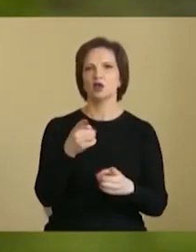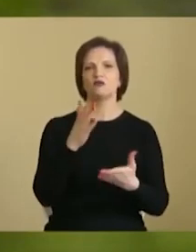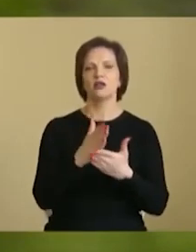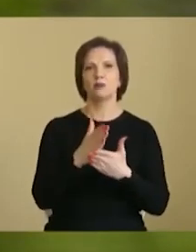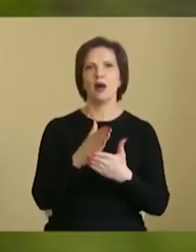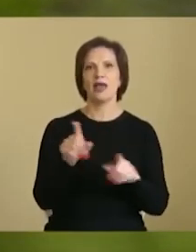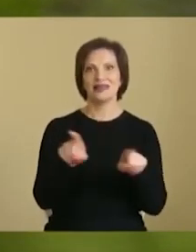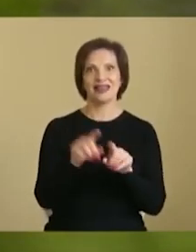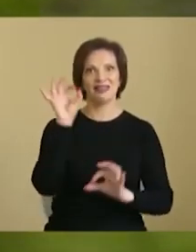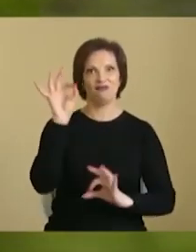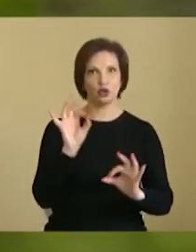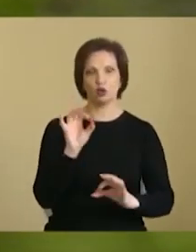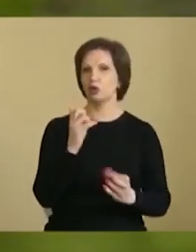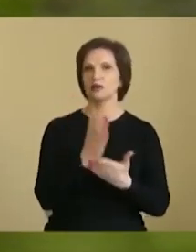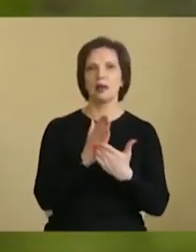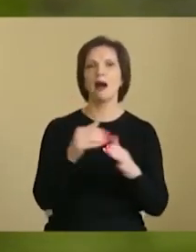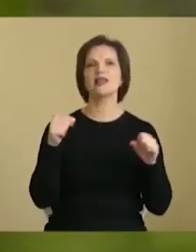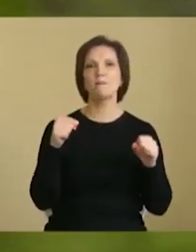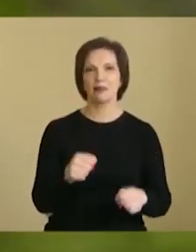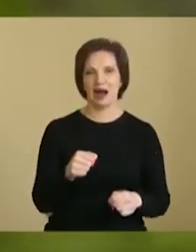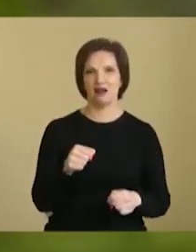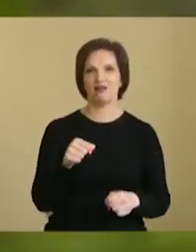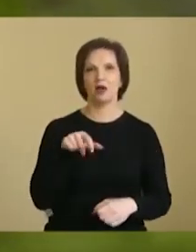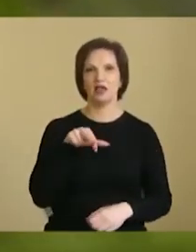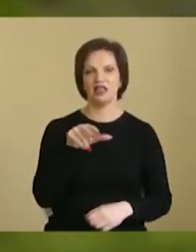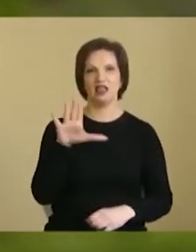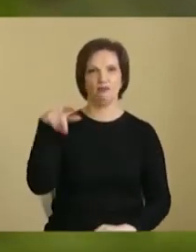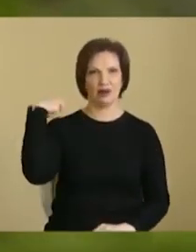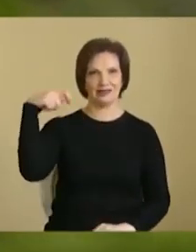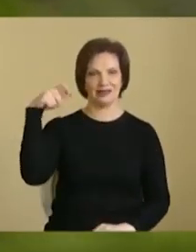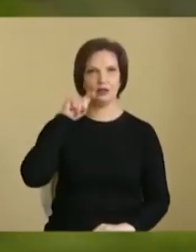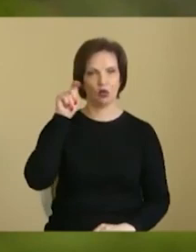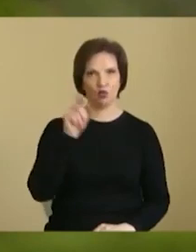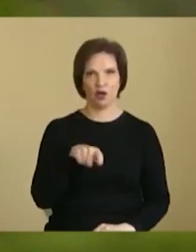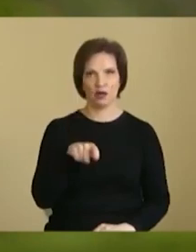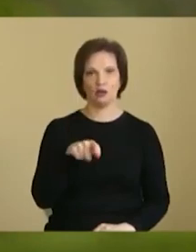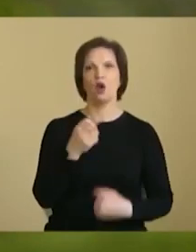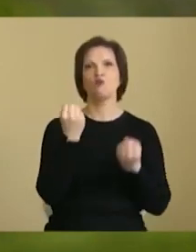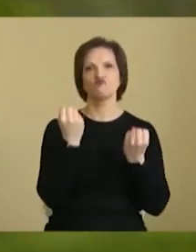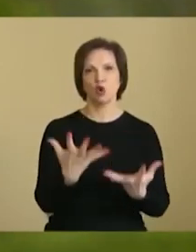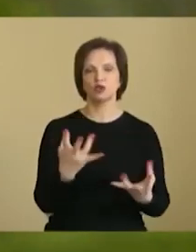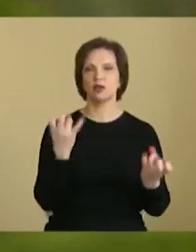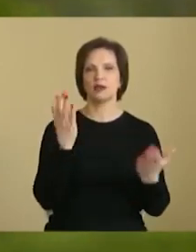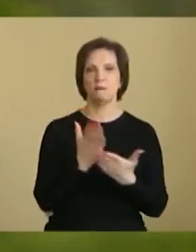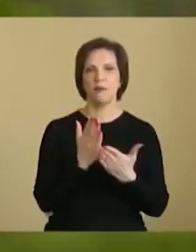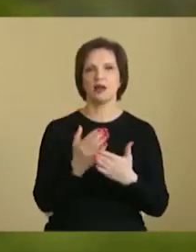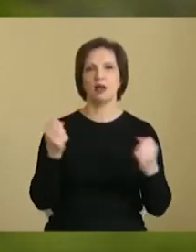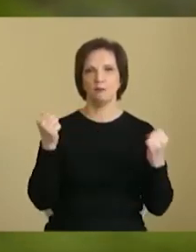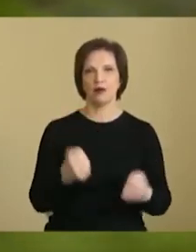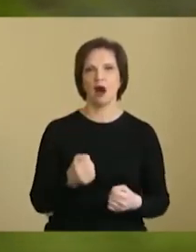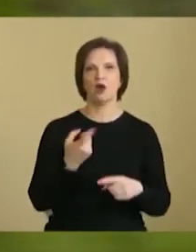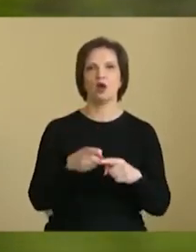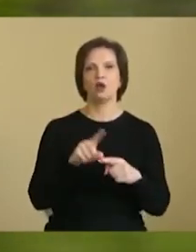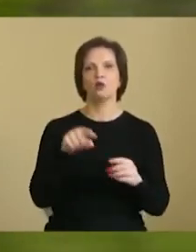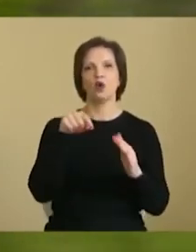саме такий відсоток, не має права йти в президенти України. Просто не має права. Тому що це